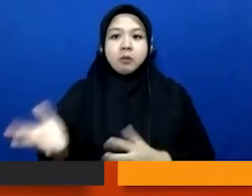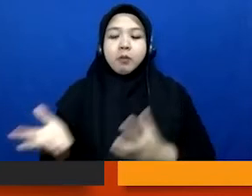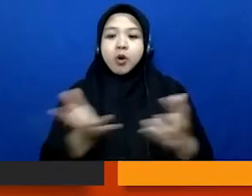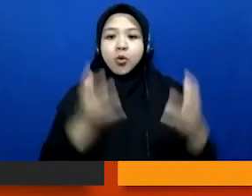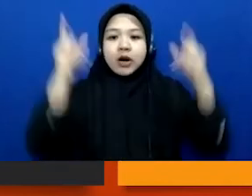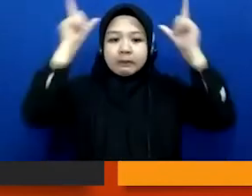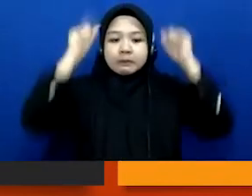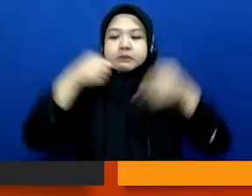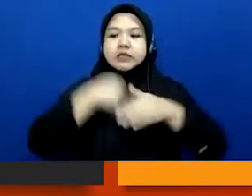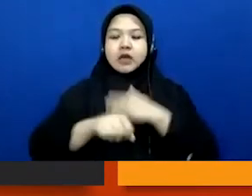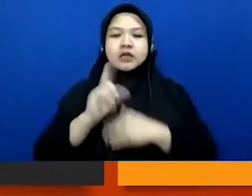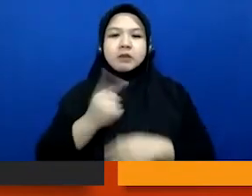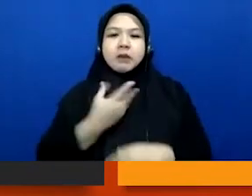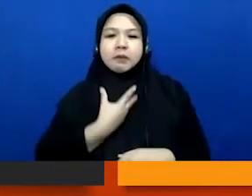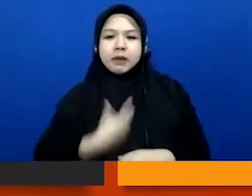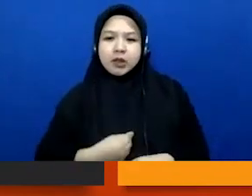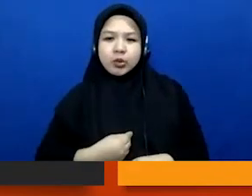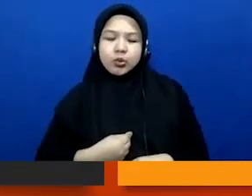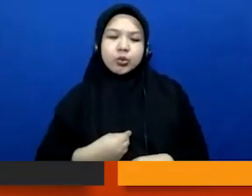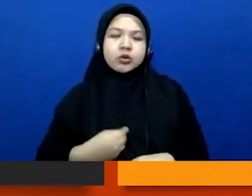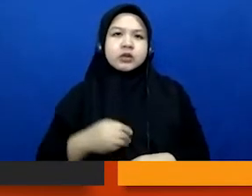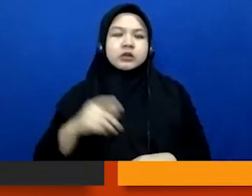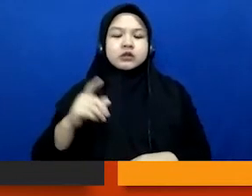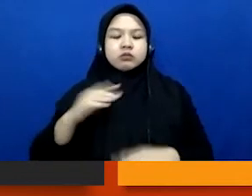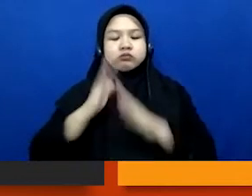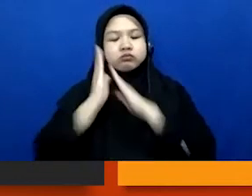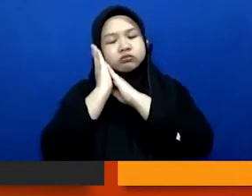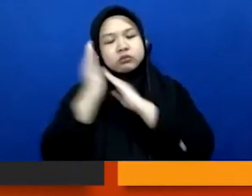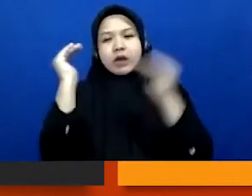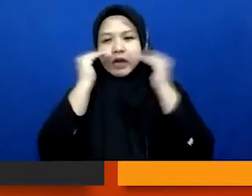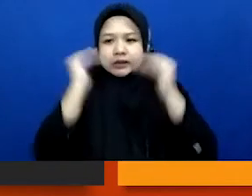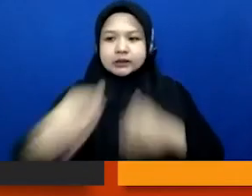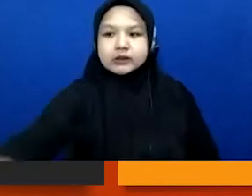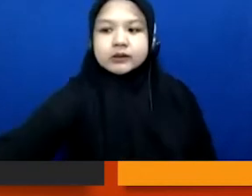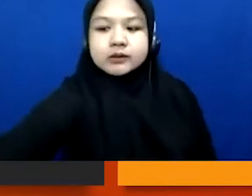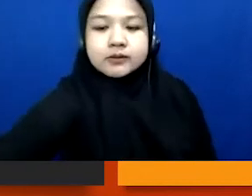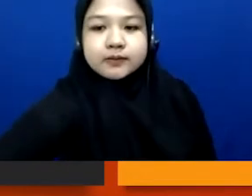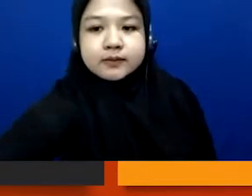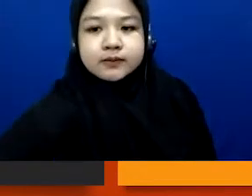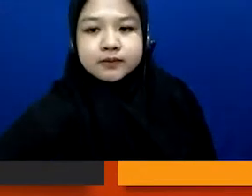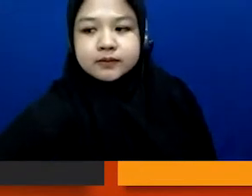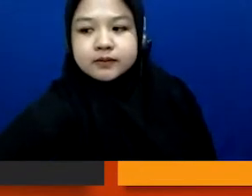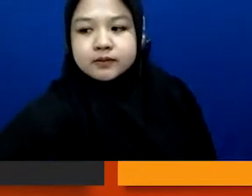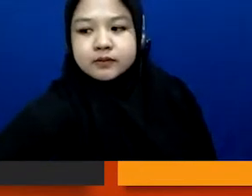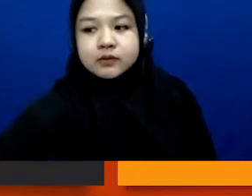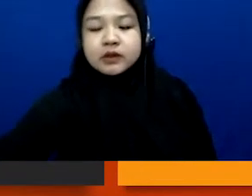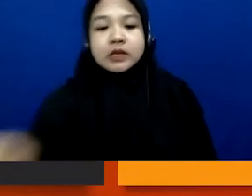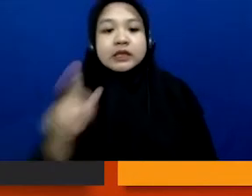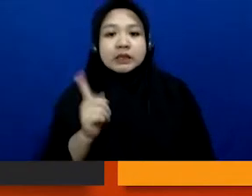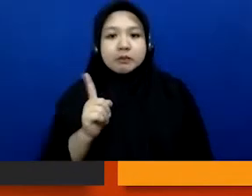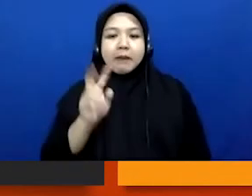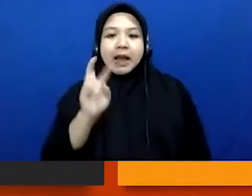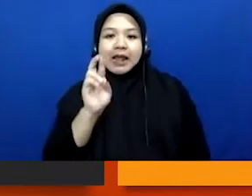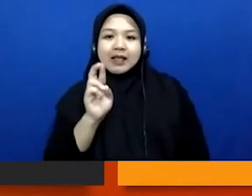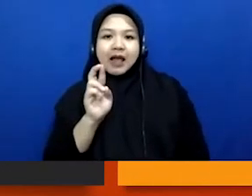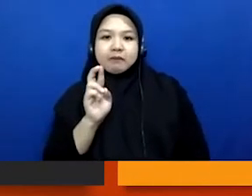karena mengeluh semalaman dia nangis, karena alat kelaminnya sakit.